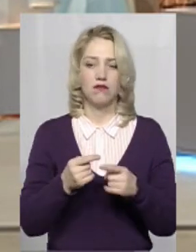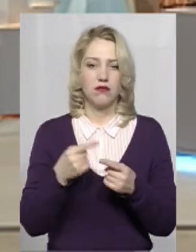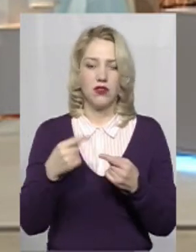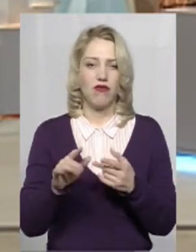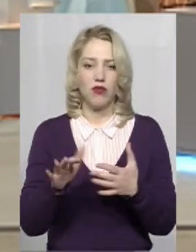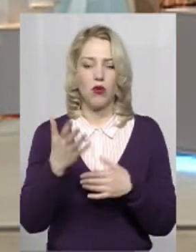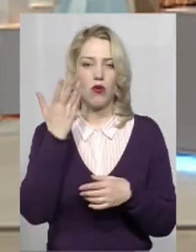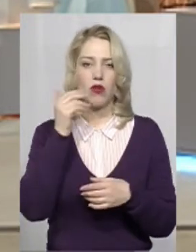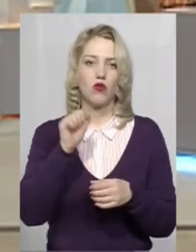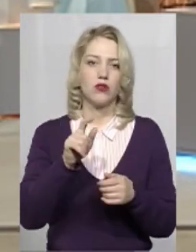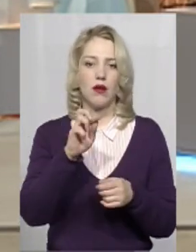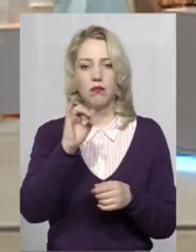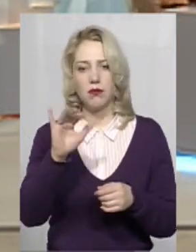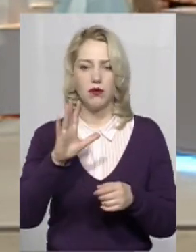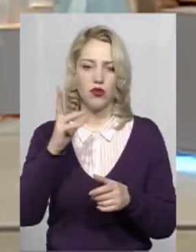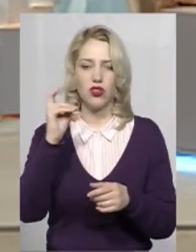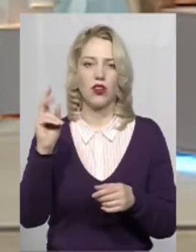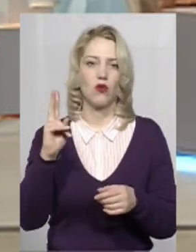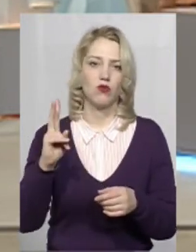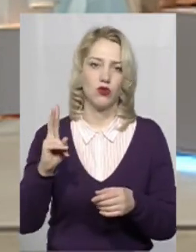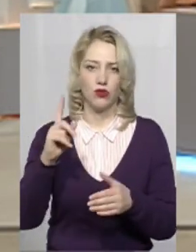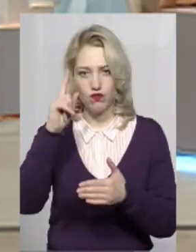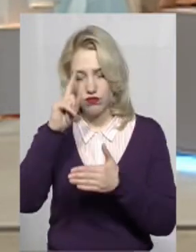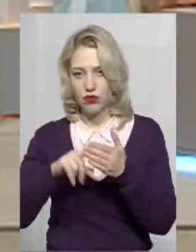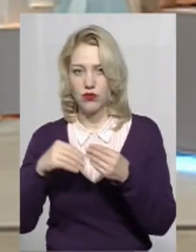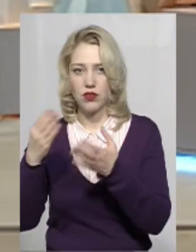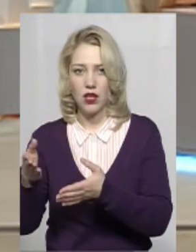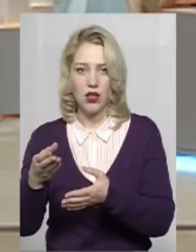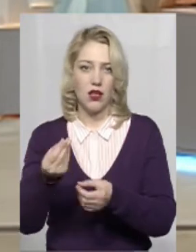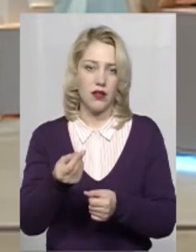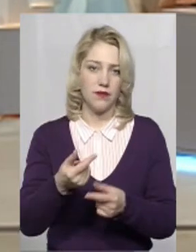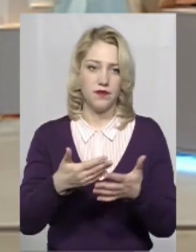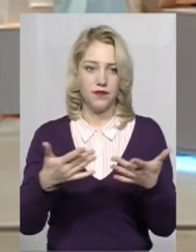кому ще можна довіряти будувати